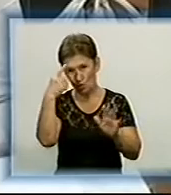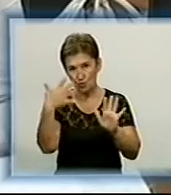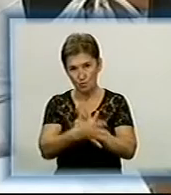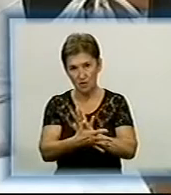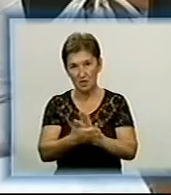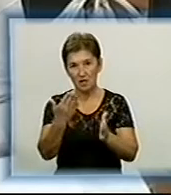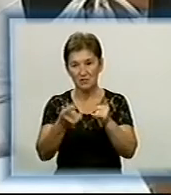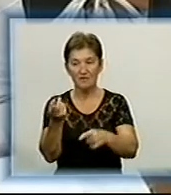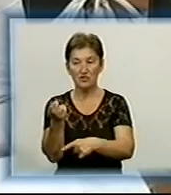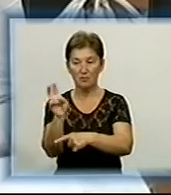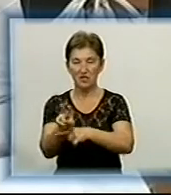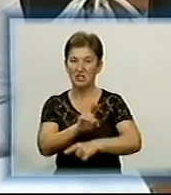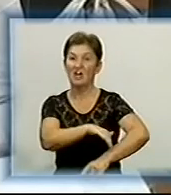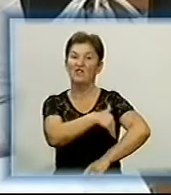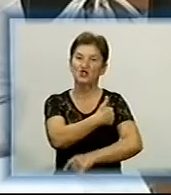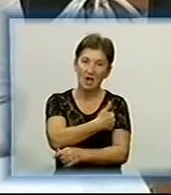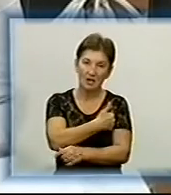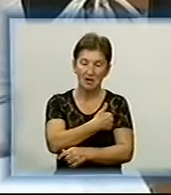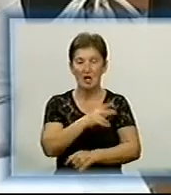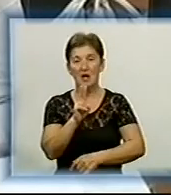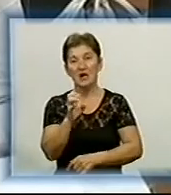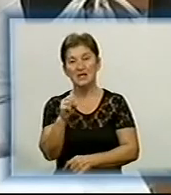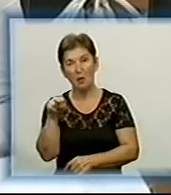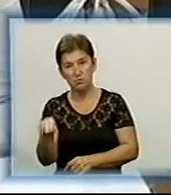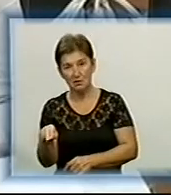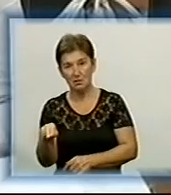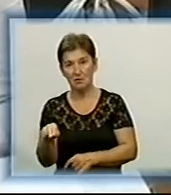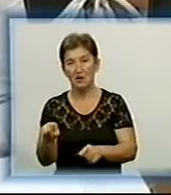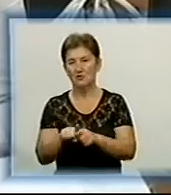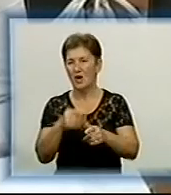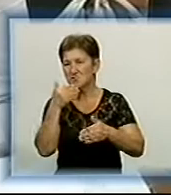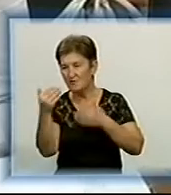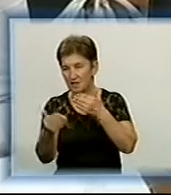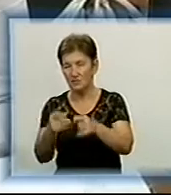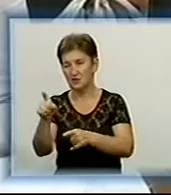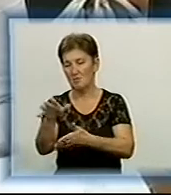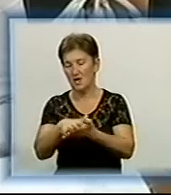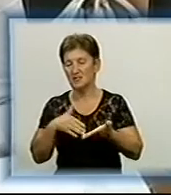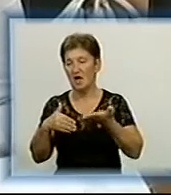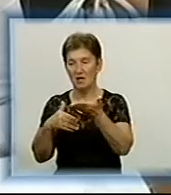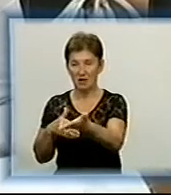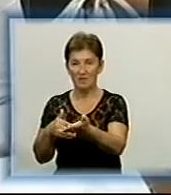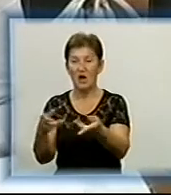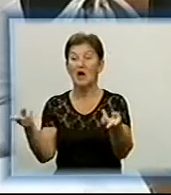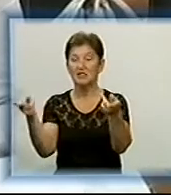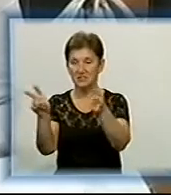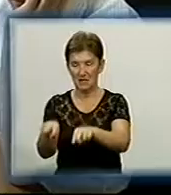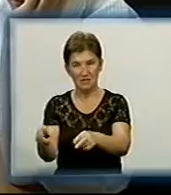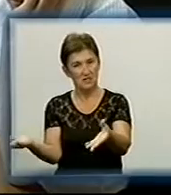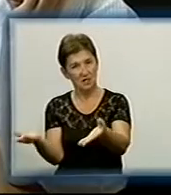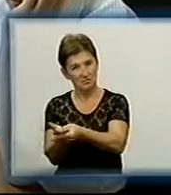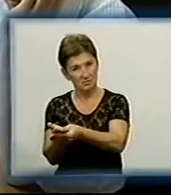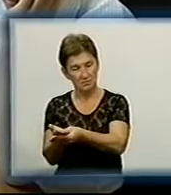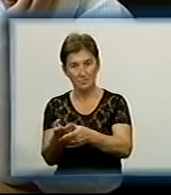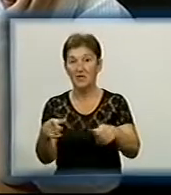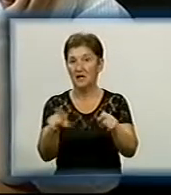вони прийдуть в Креп, в ЖЕК, куди вони вже неодноразово зверталися Ця заявка там і останеться в цьому Крепі і ЖЕКі Про